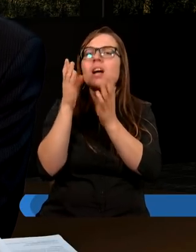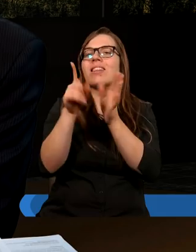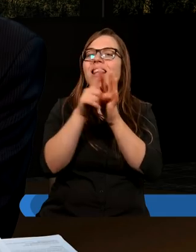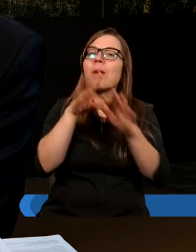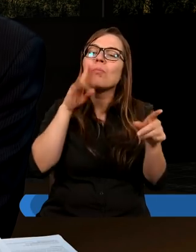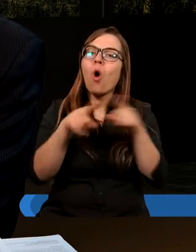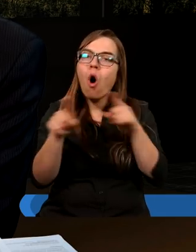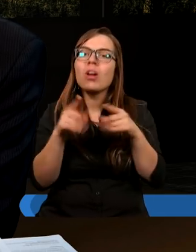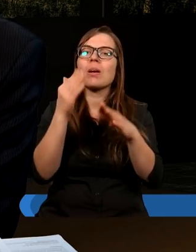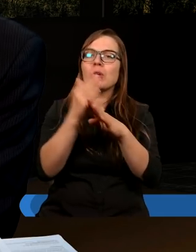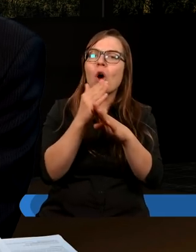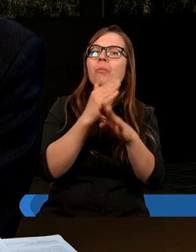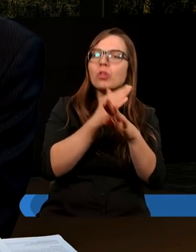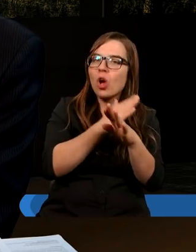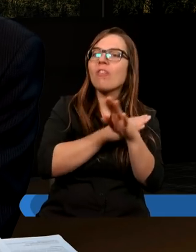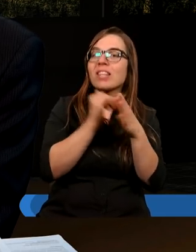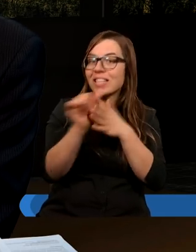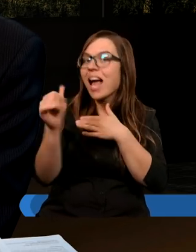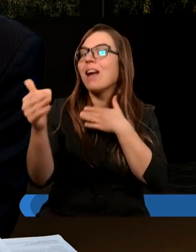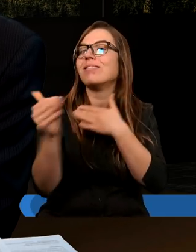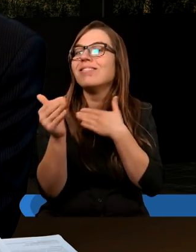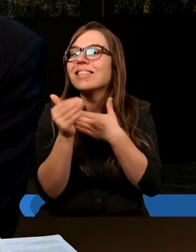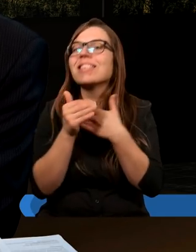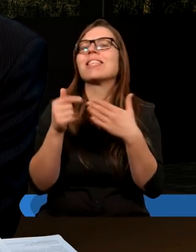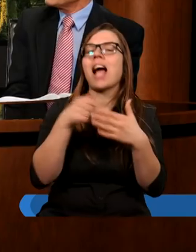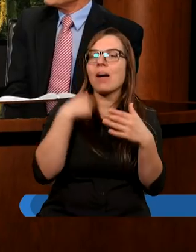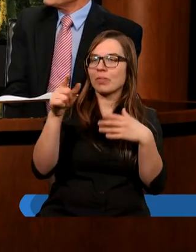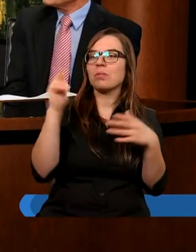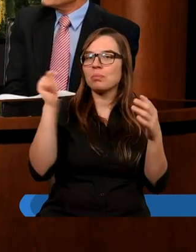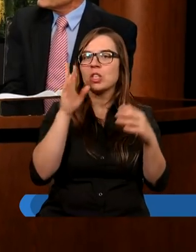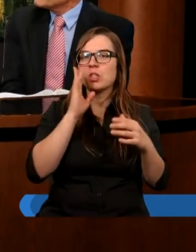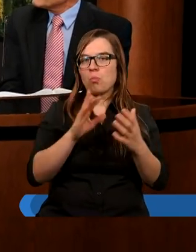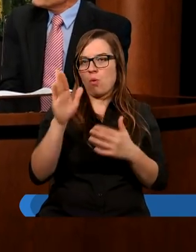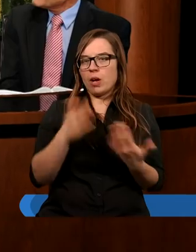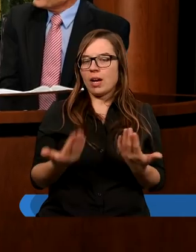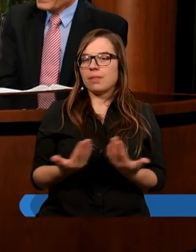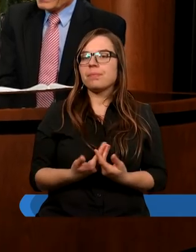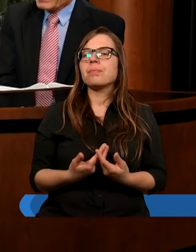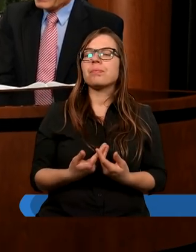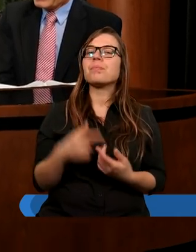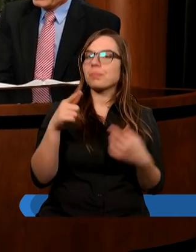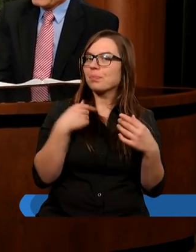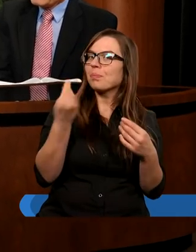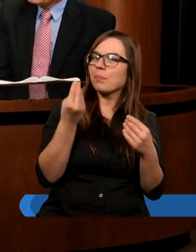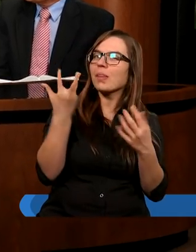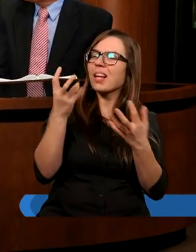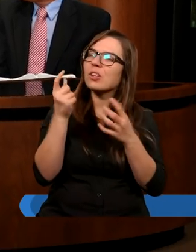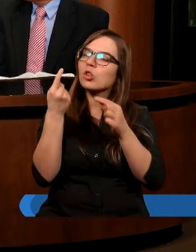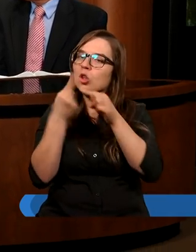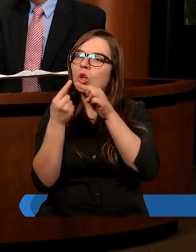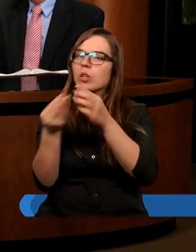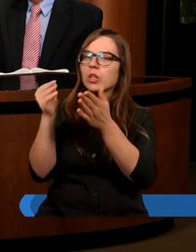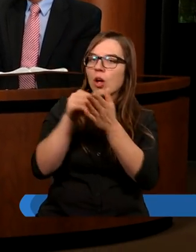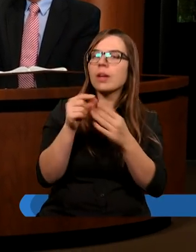znakach macie poznawać, że blisko jest, we drzwiach. Tak, może jeszcze pozwolę sobie skomentować, bo gdy